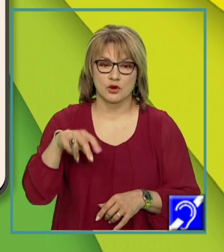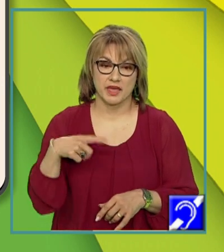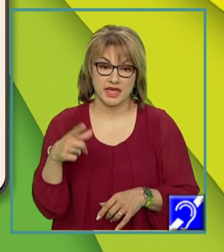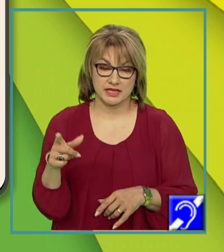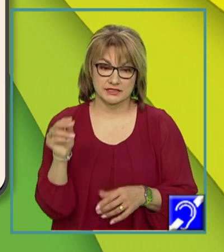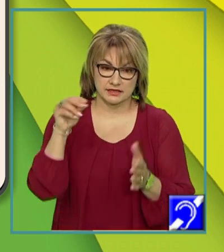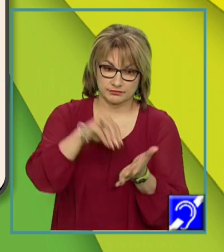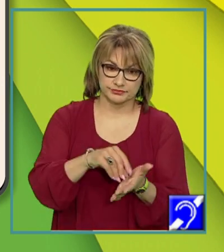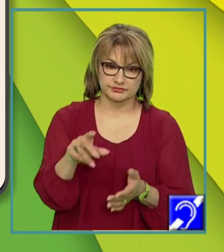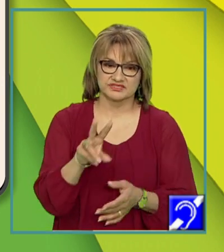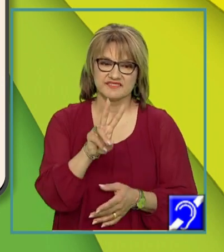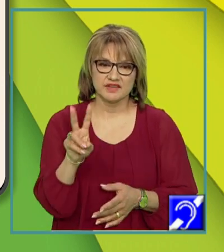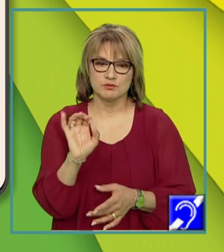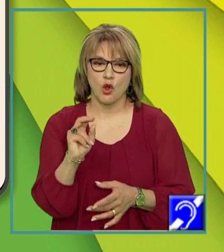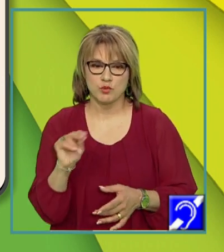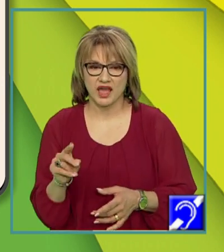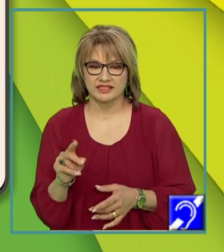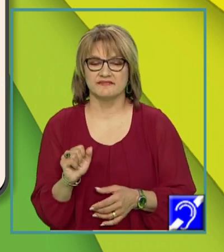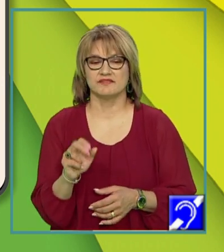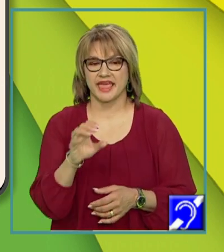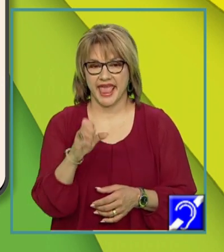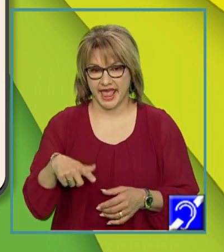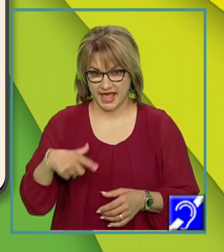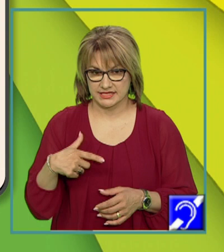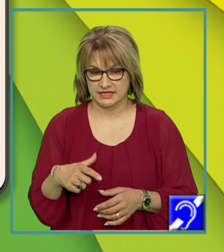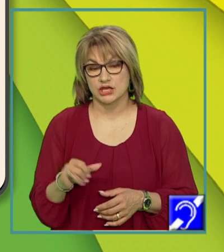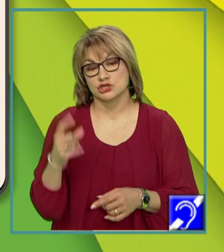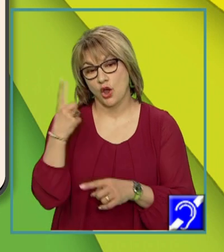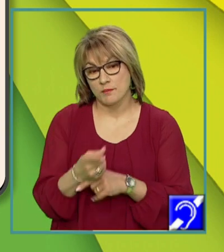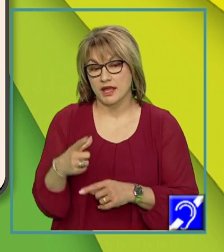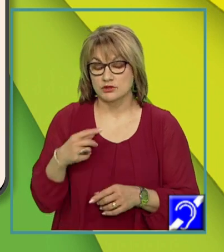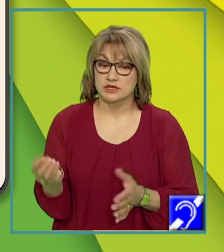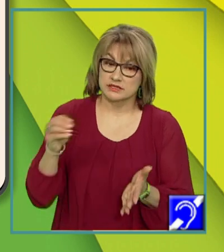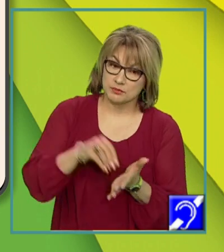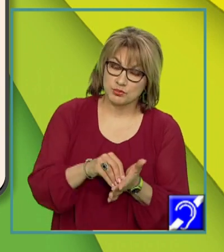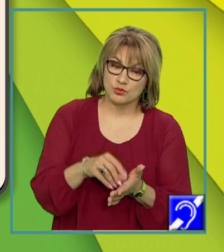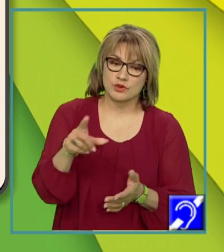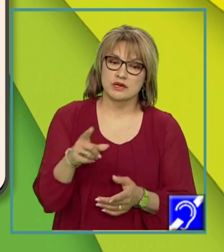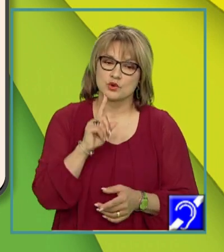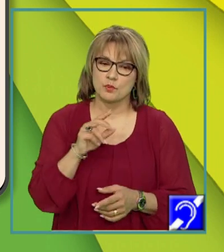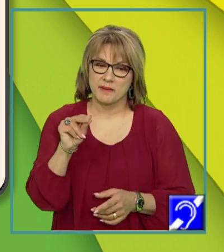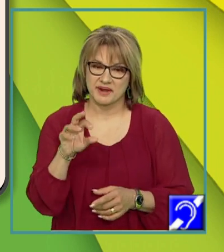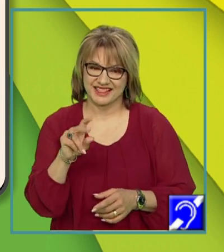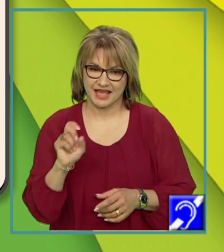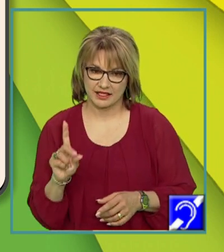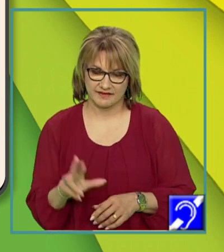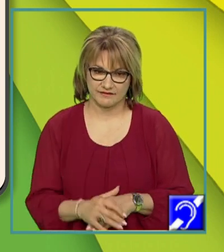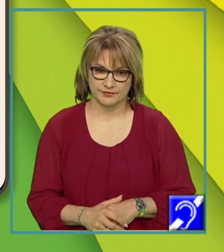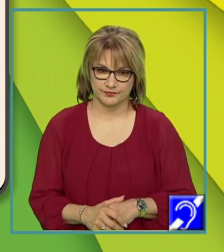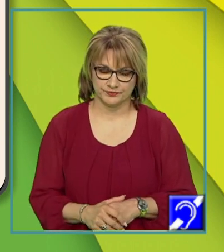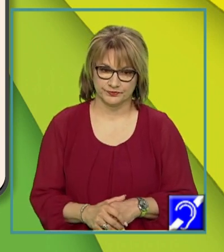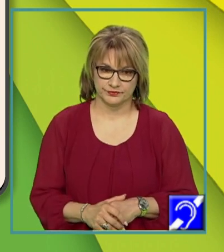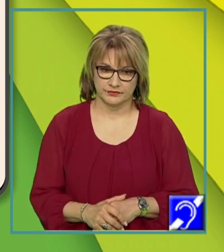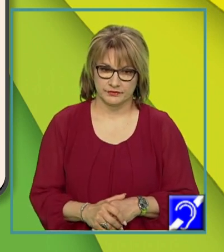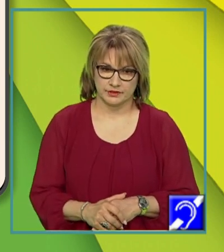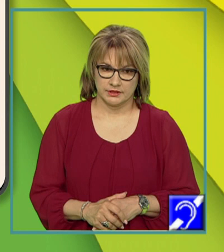verbul copulativ a fi în acest enunț, care obligatoriu este urmat de un nume predicativ pentru ca enunțul să aibă sens.